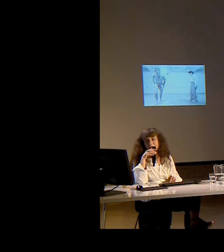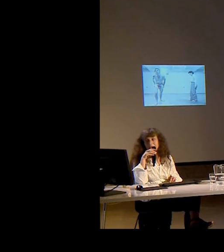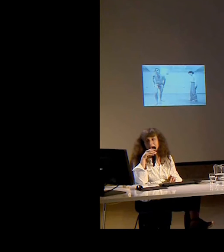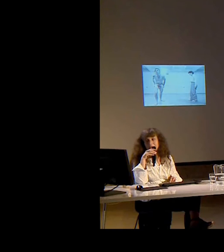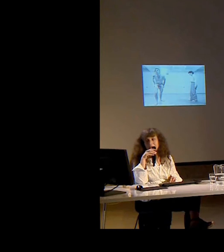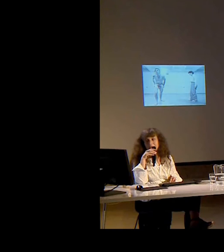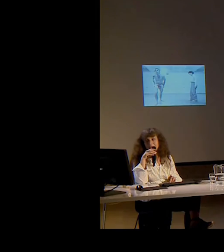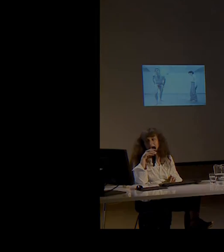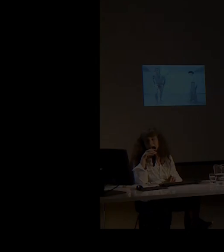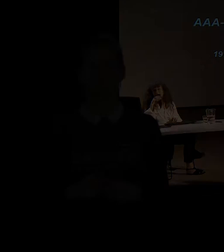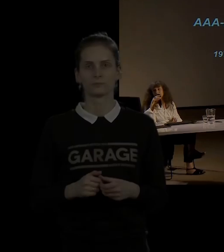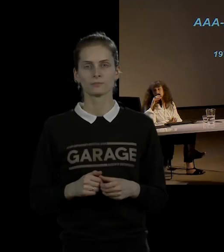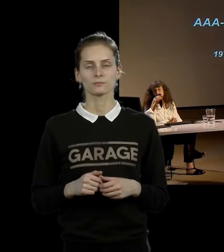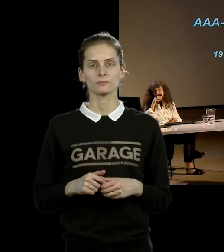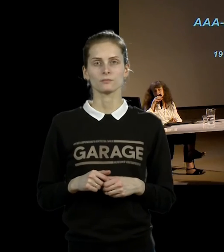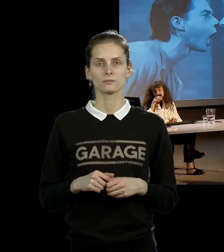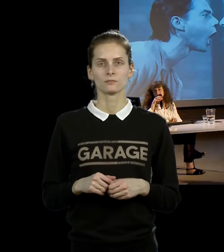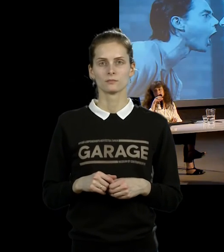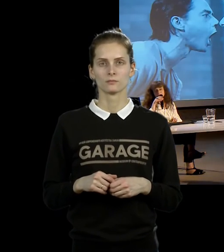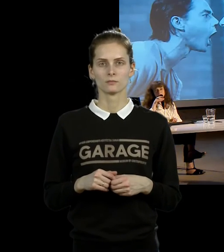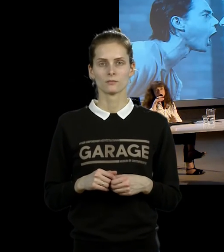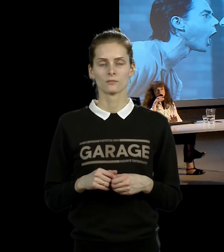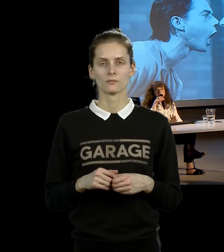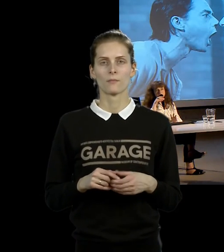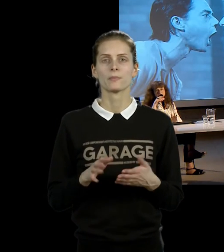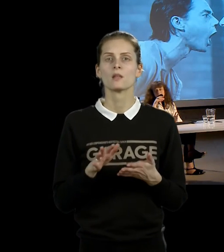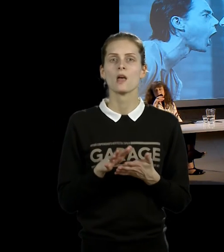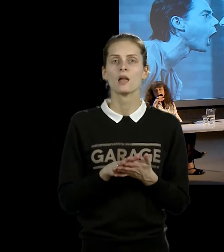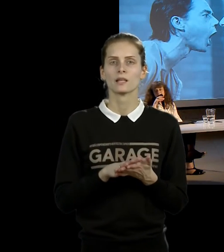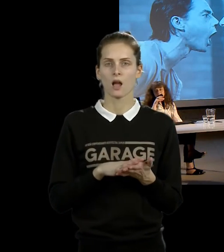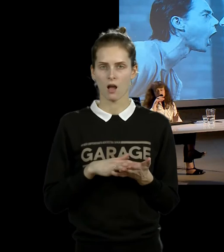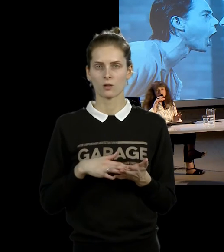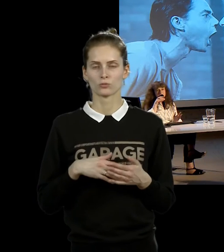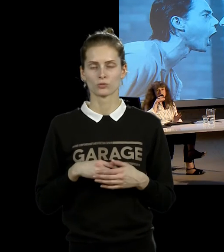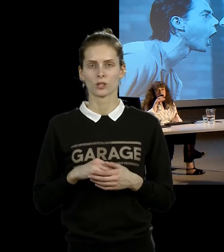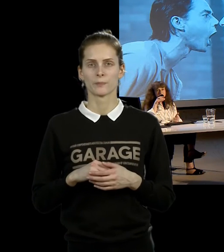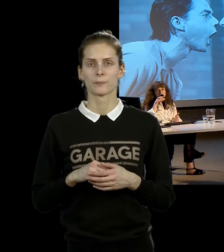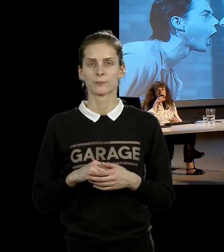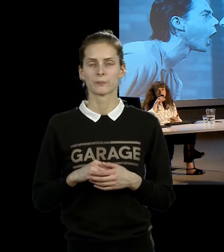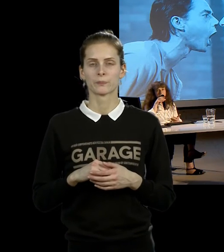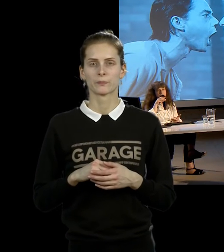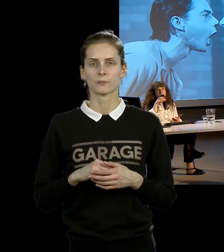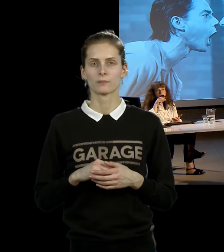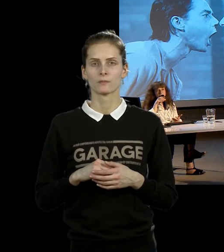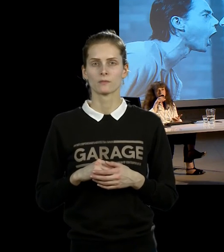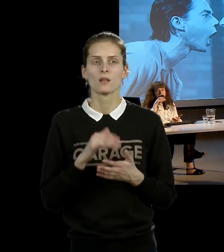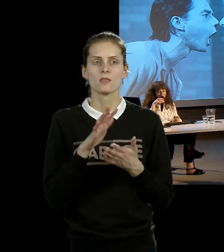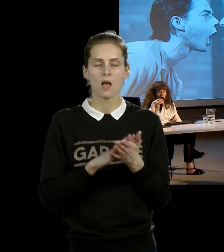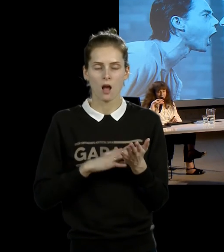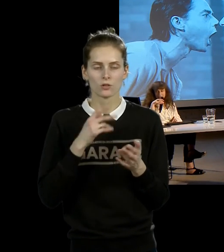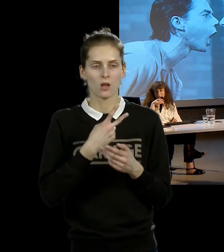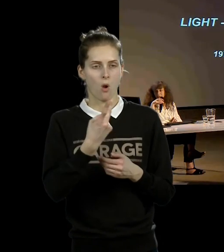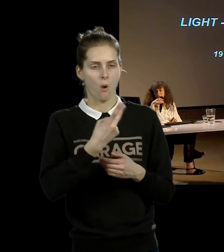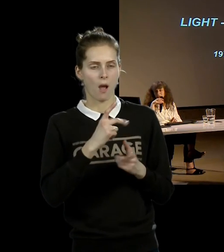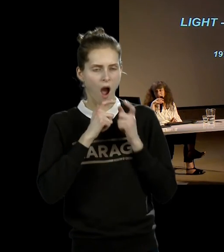пытаясь защититься. И дальнейшая история, это история, когда они, например, пытаются, весь перформанс, когда они просто кричат друг на друга.